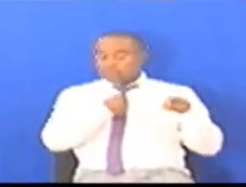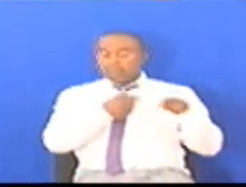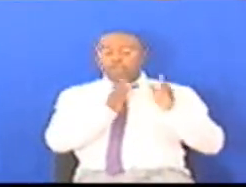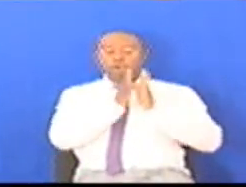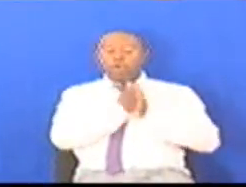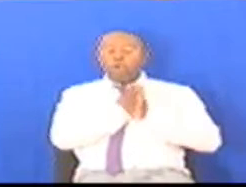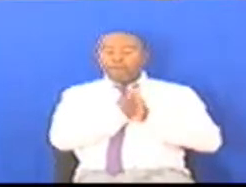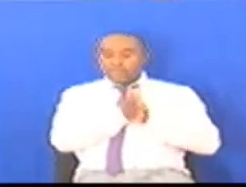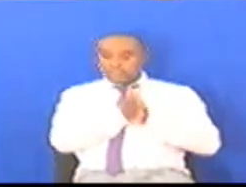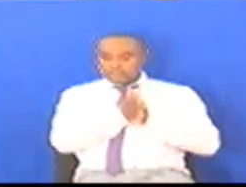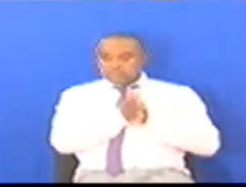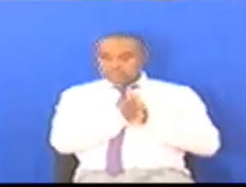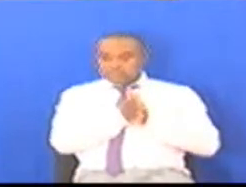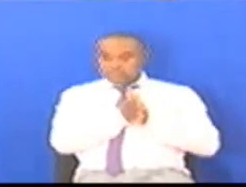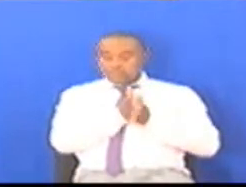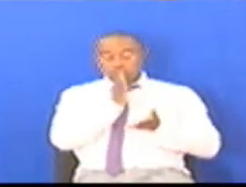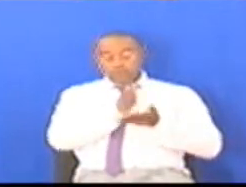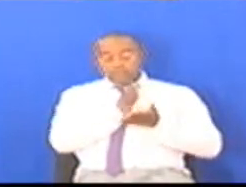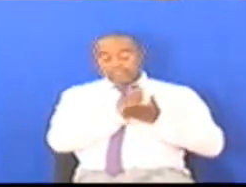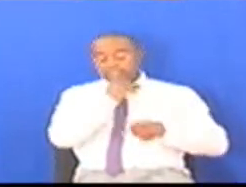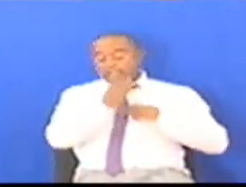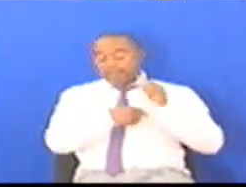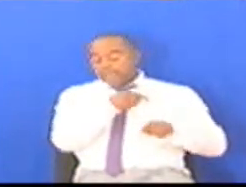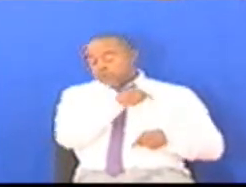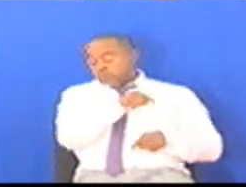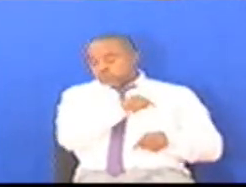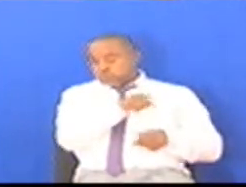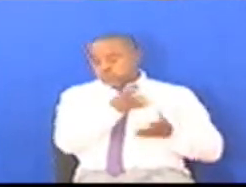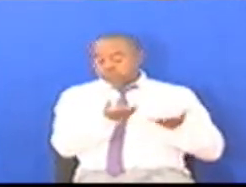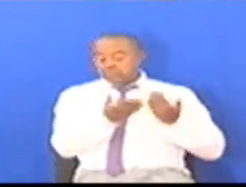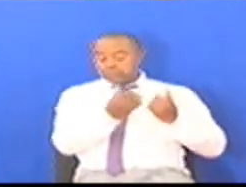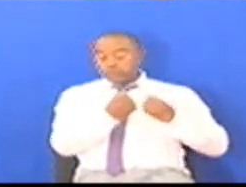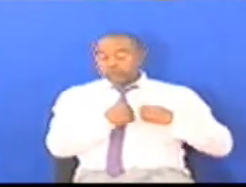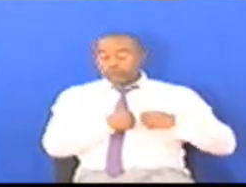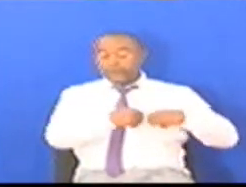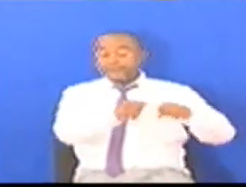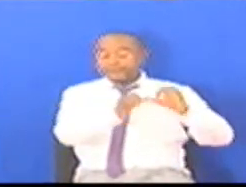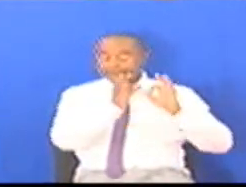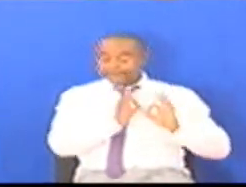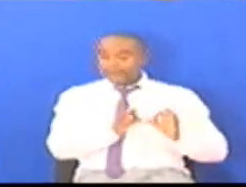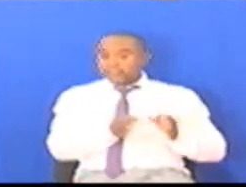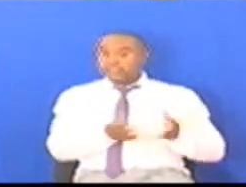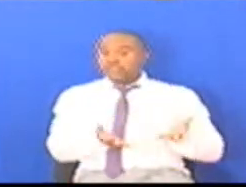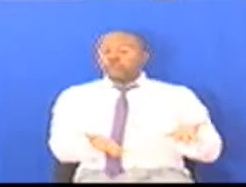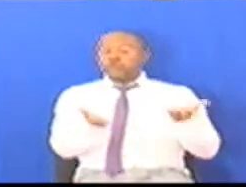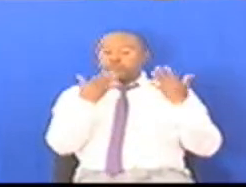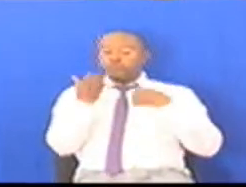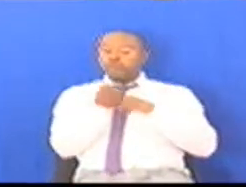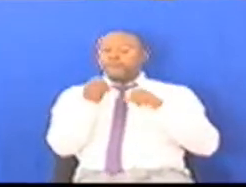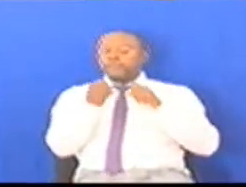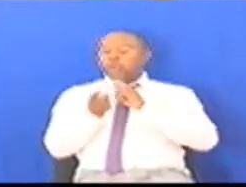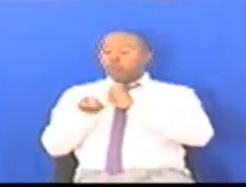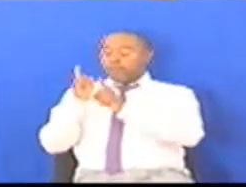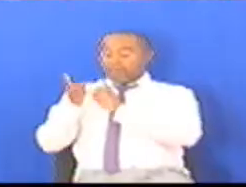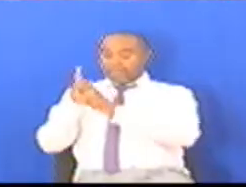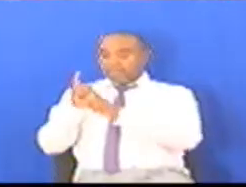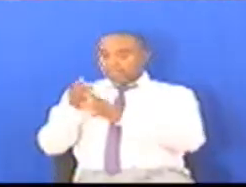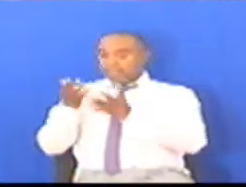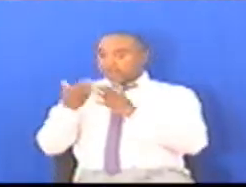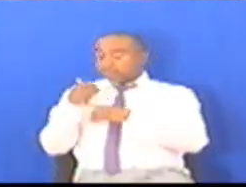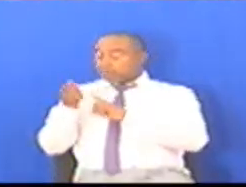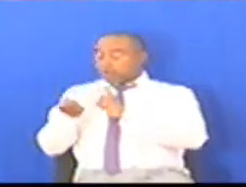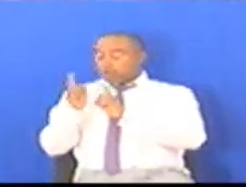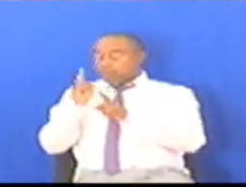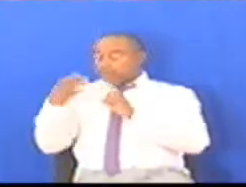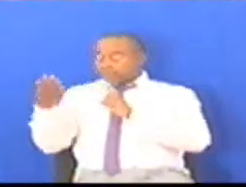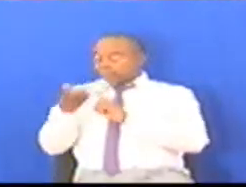tu ni kwa kikisha kwamba Mradi huu Umetekelezo kwa fanisi Tuweze kupata huo umeme Kwa sahabu umeme kipatikana Ni